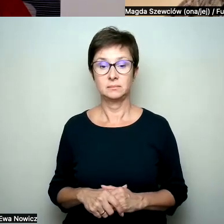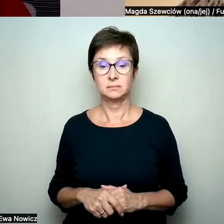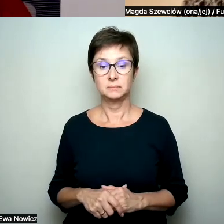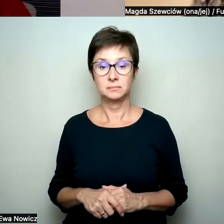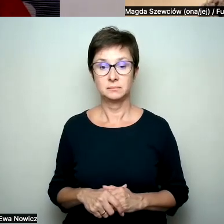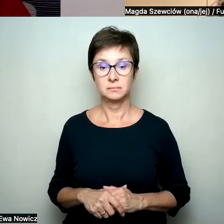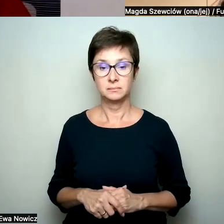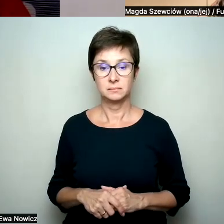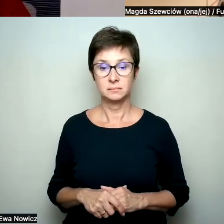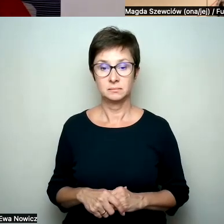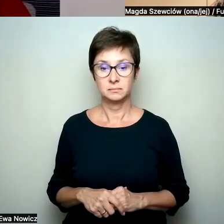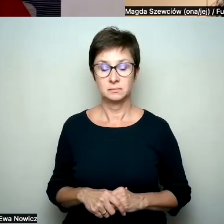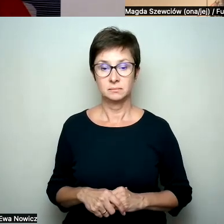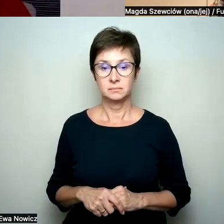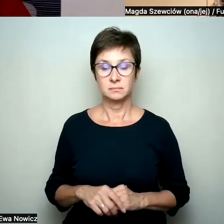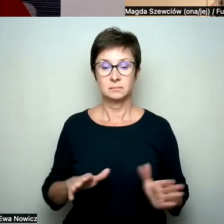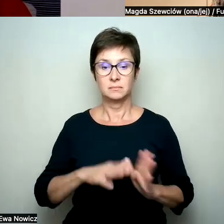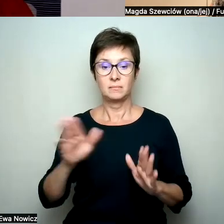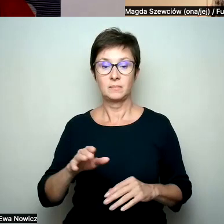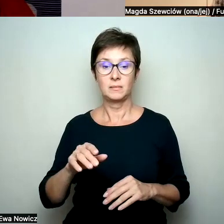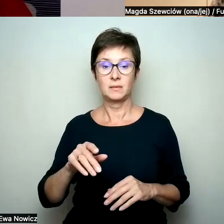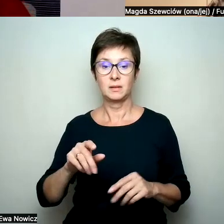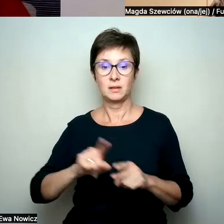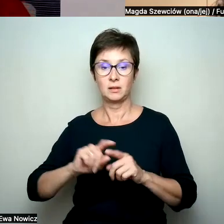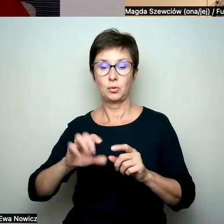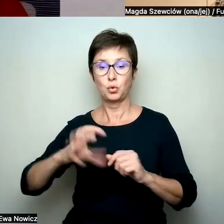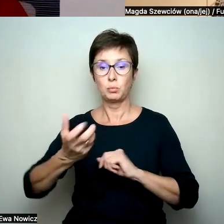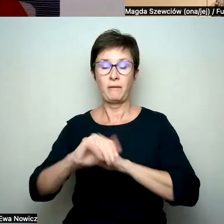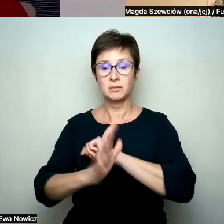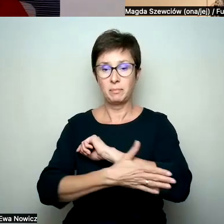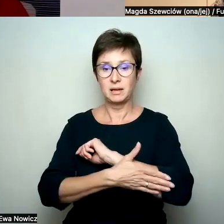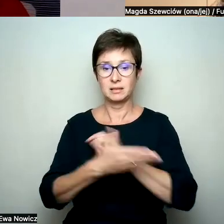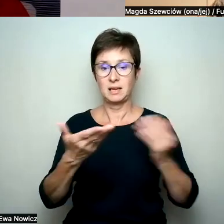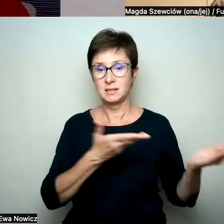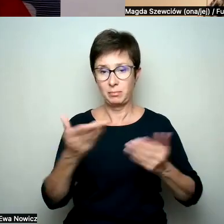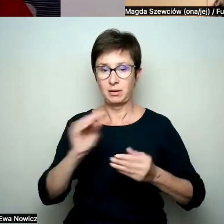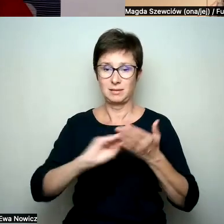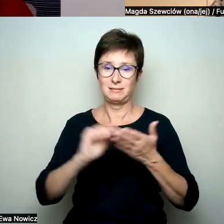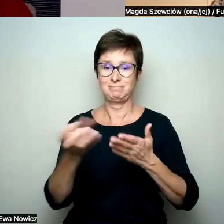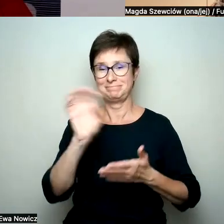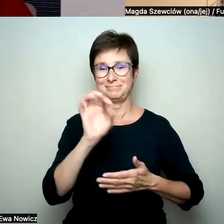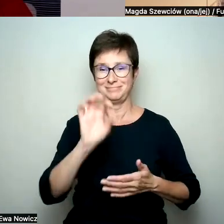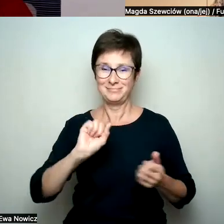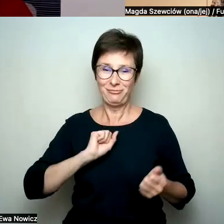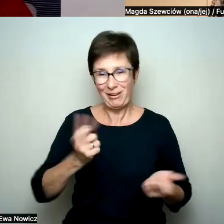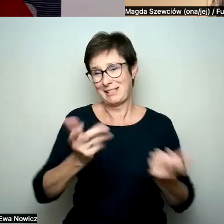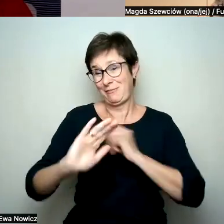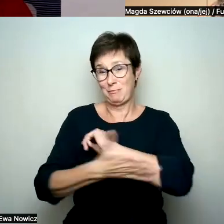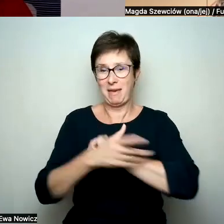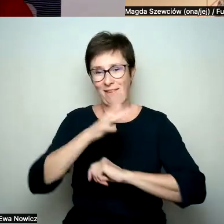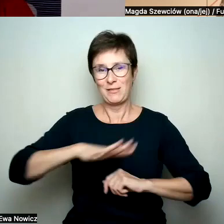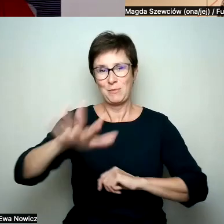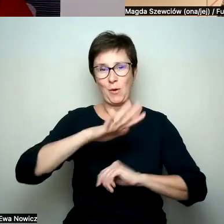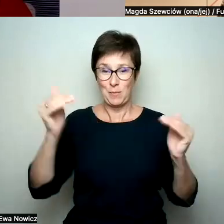No i tutaj Joanna Marzec pisze, zapraszamy rodziców do grupy społeczna dla nich. No i jakże widzicie, można się wspierać w społeczności.